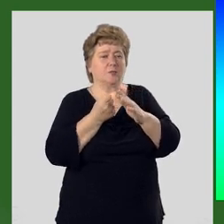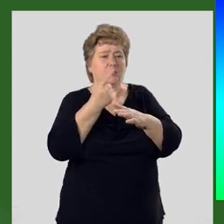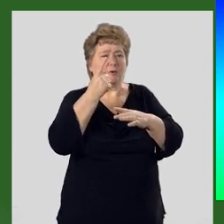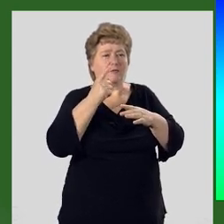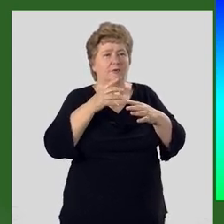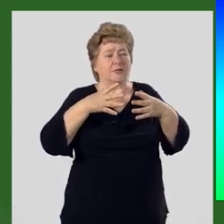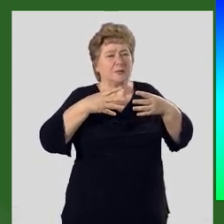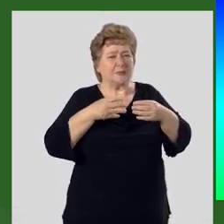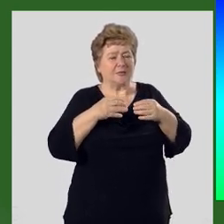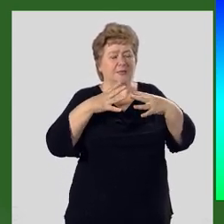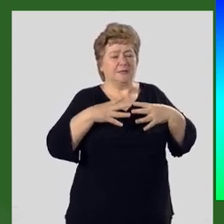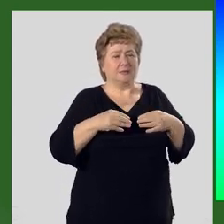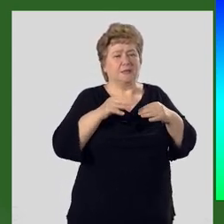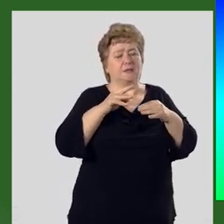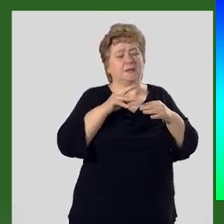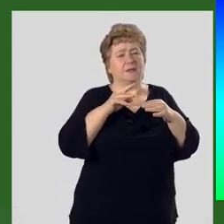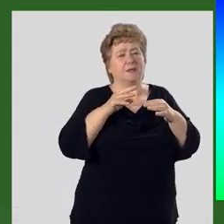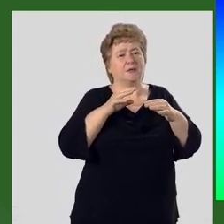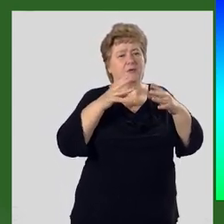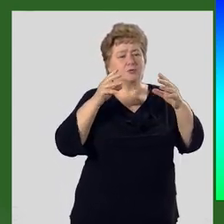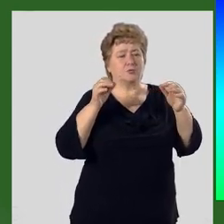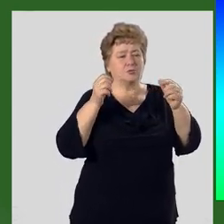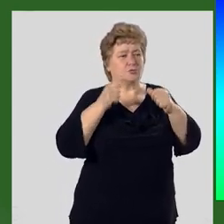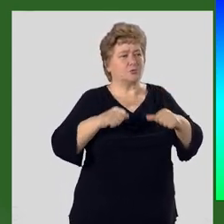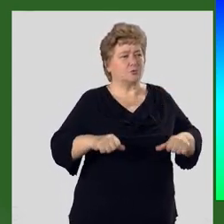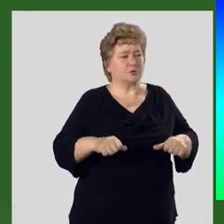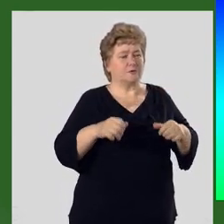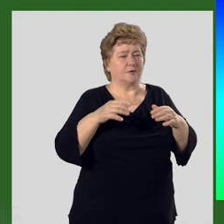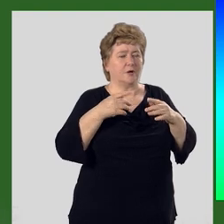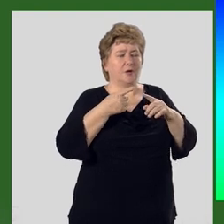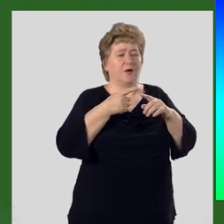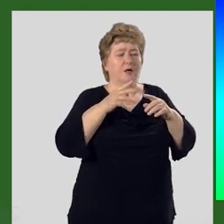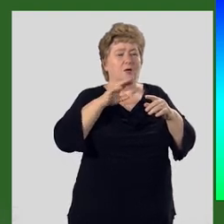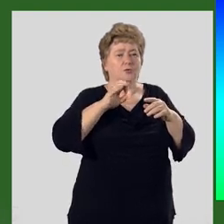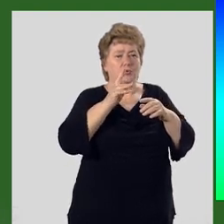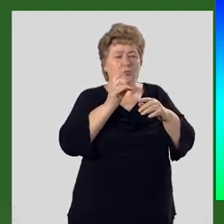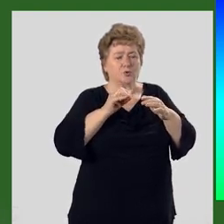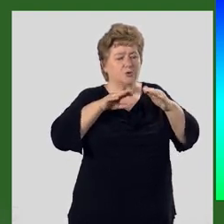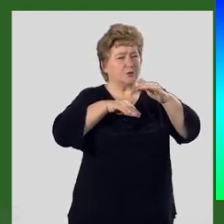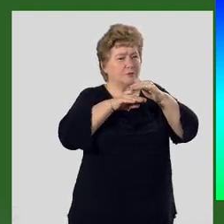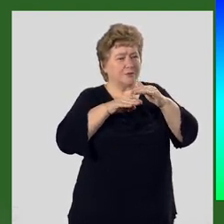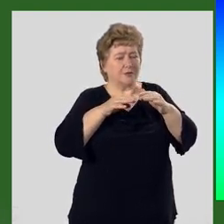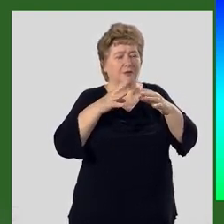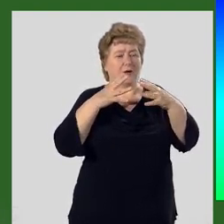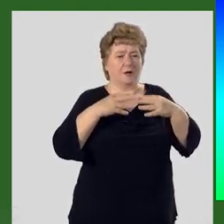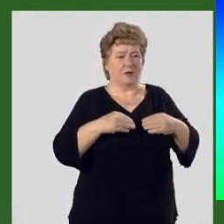мягкотелые существа — вендобионты. Вот так они выглядели. Это трубчатые организмы.